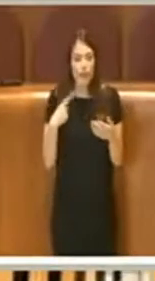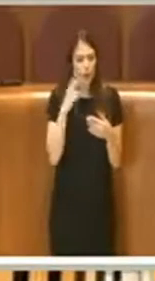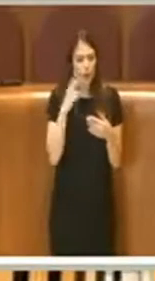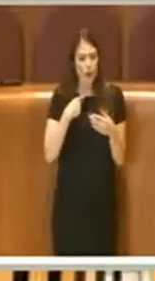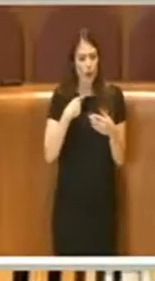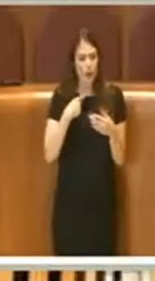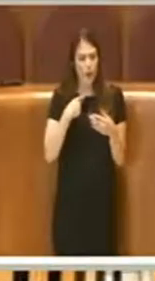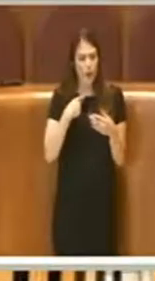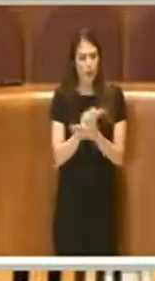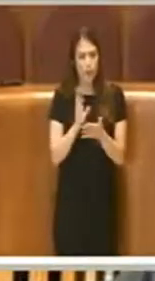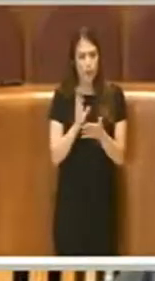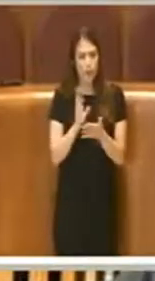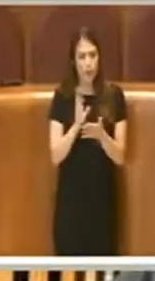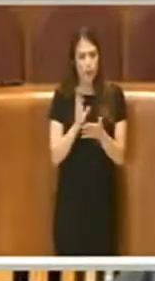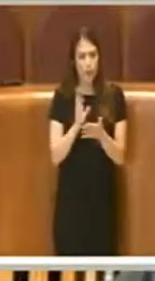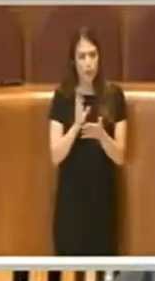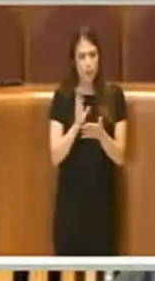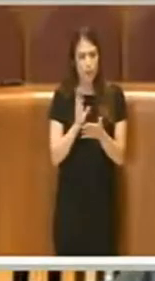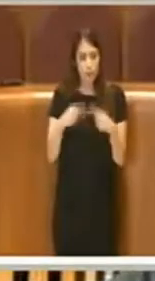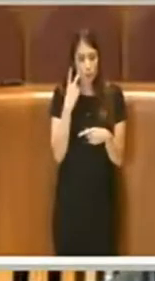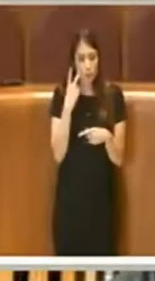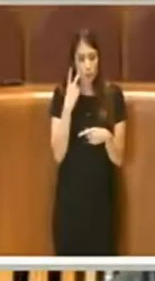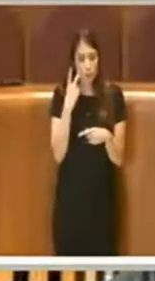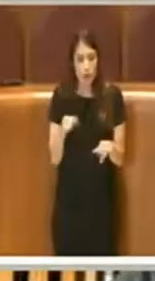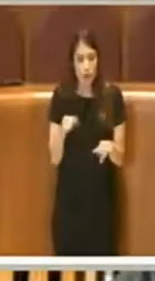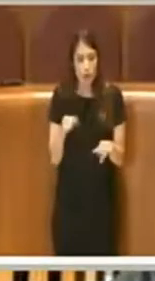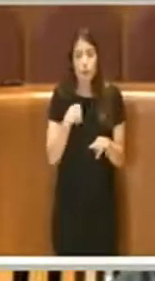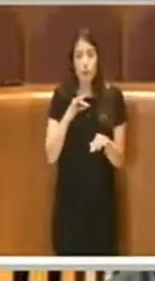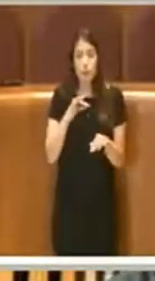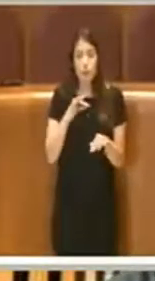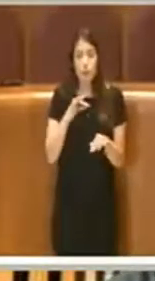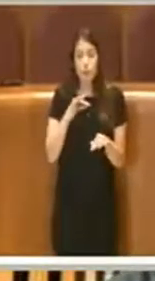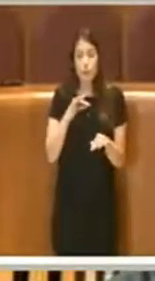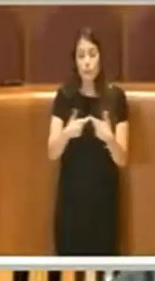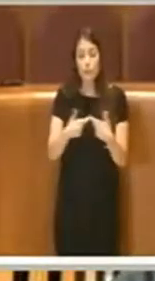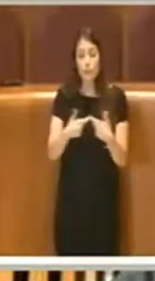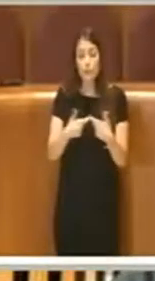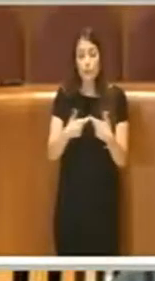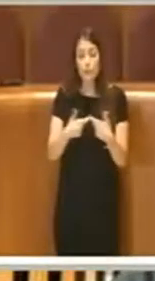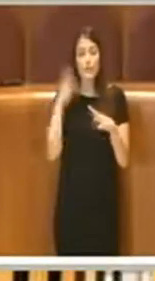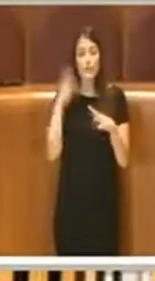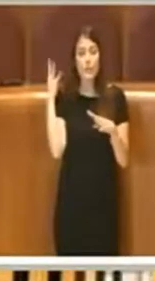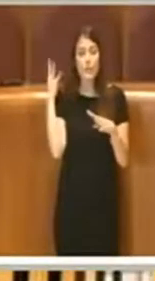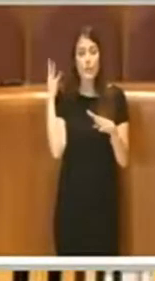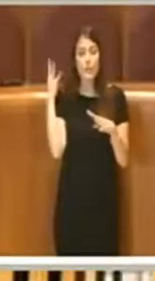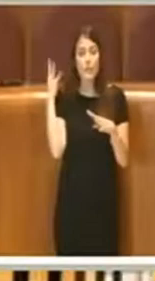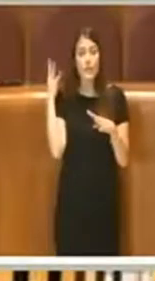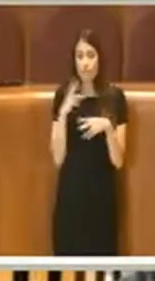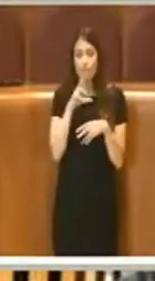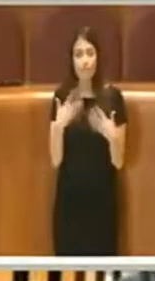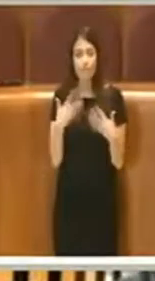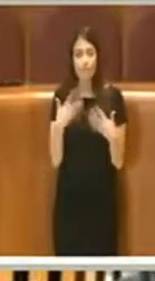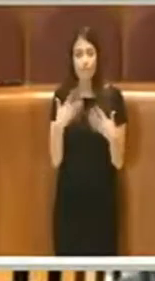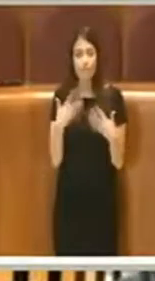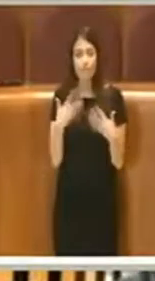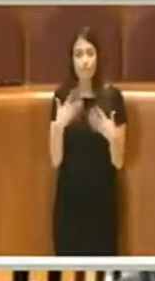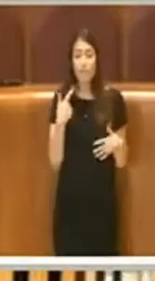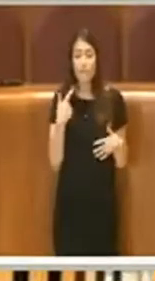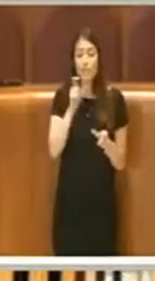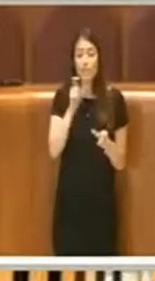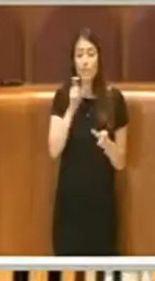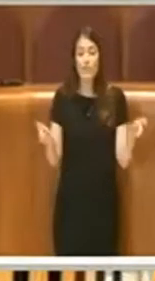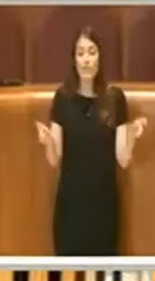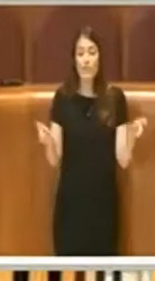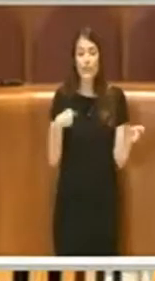questo progetto non l'ha mai visto nessuno, proprio nella Commissione Trasparenza che è stata citata precedentemente è emerso che i cittadini hanno